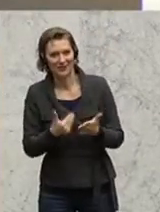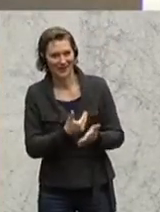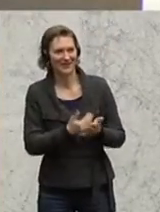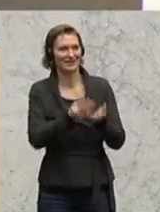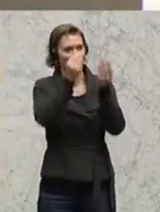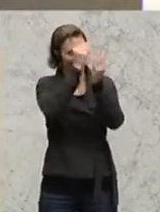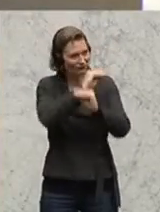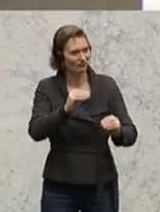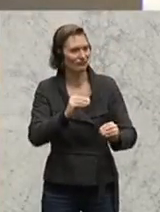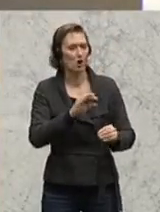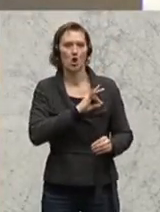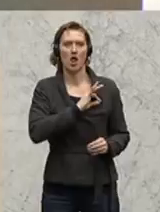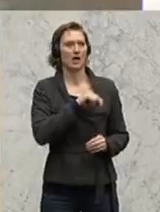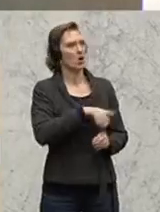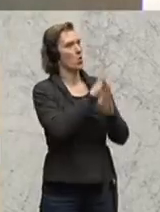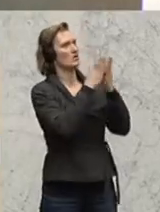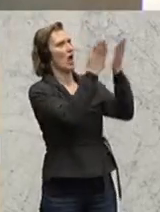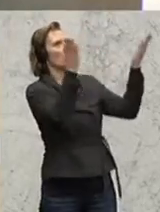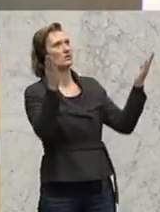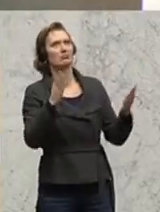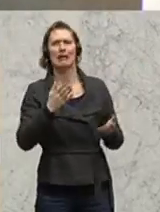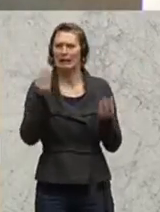Wort ist gerade ein Nachbauer, ÖVP.